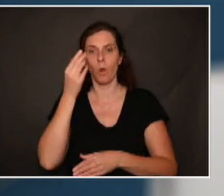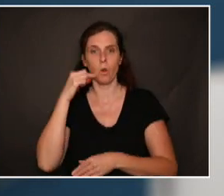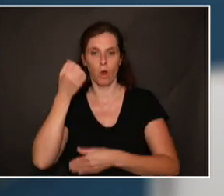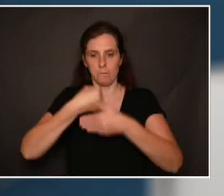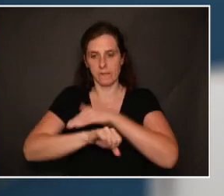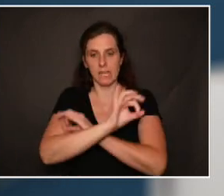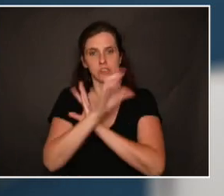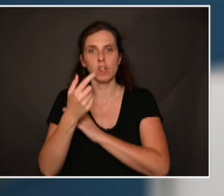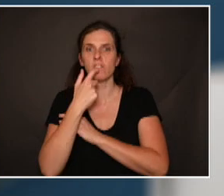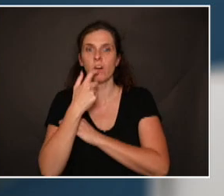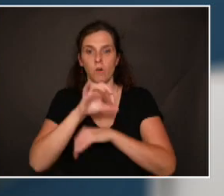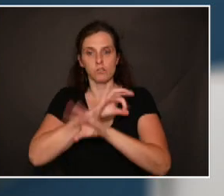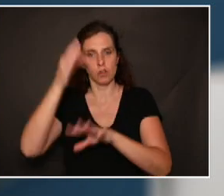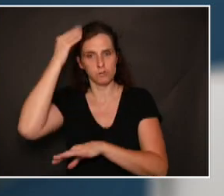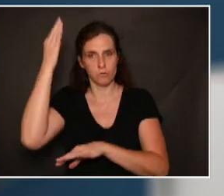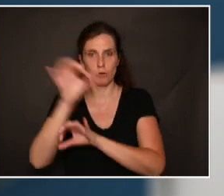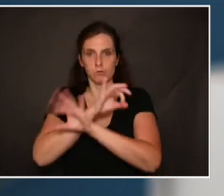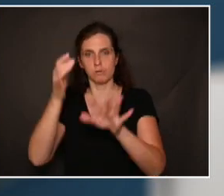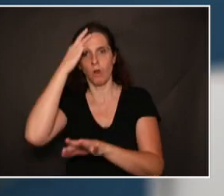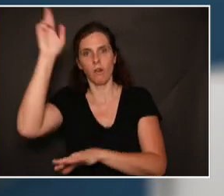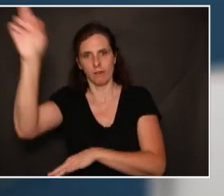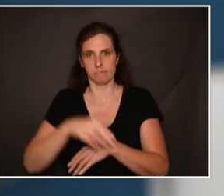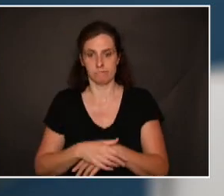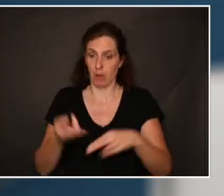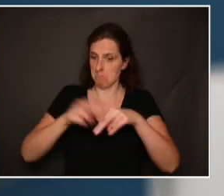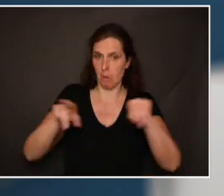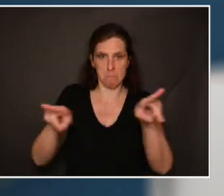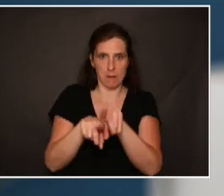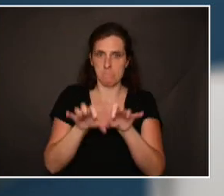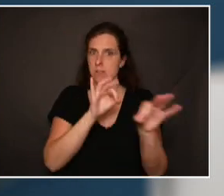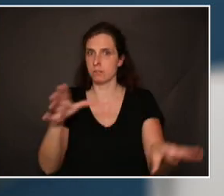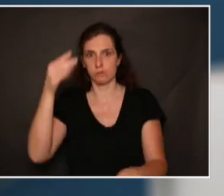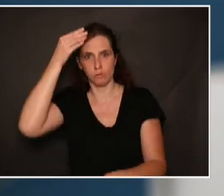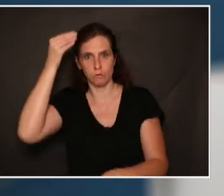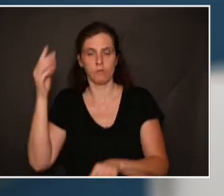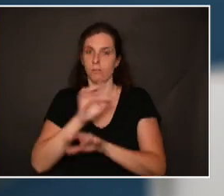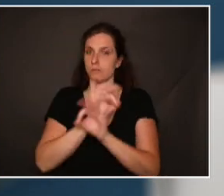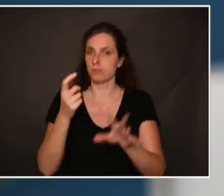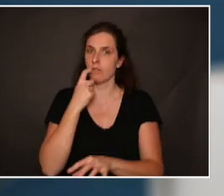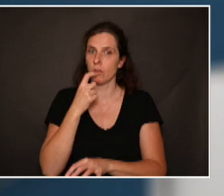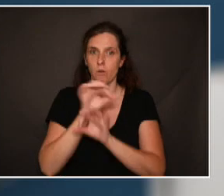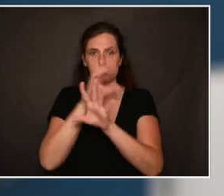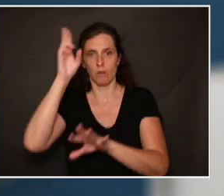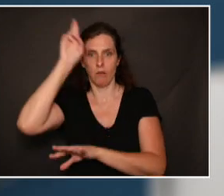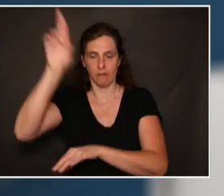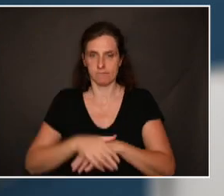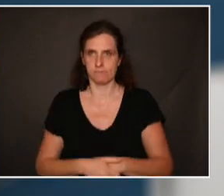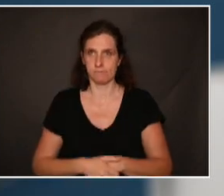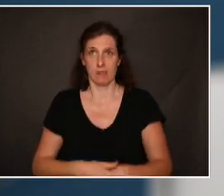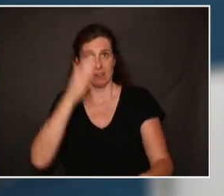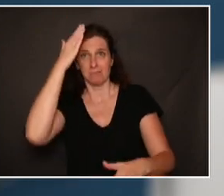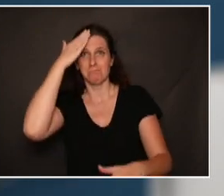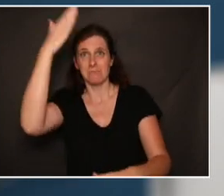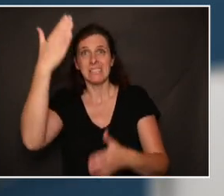sans illusion. Et il meurt de même, sans cheveux, sans dents et sans illusion. Quand bien même l'illusion